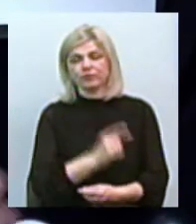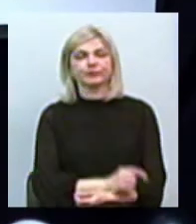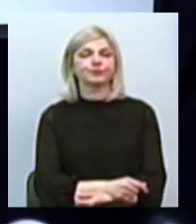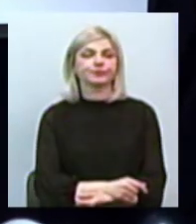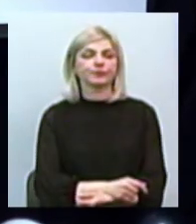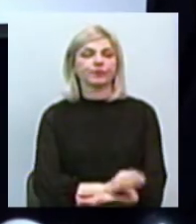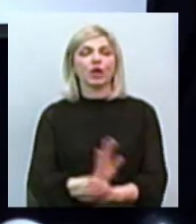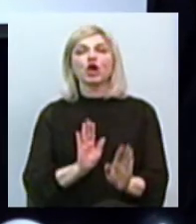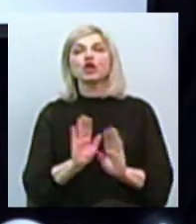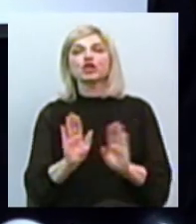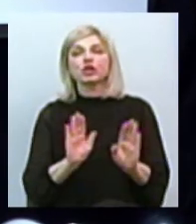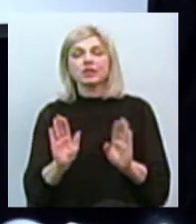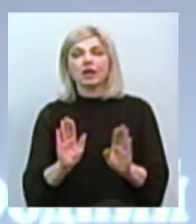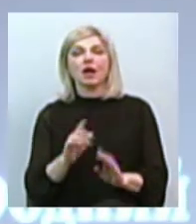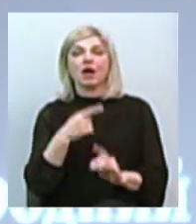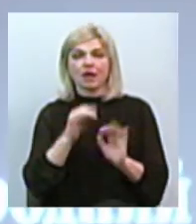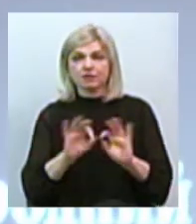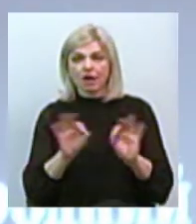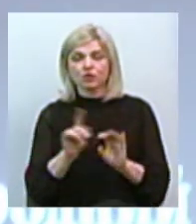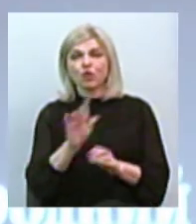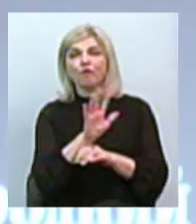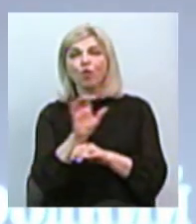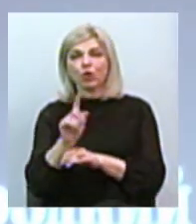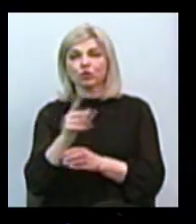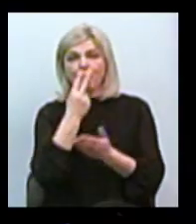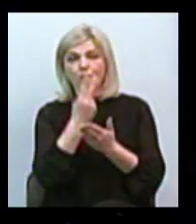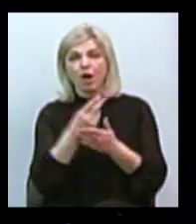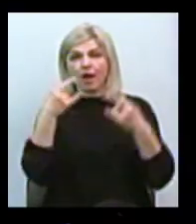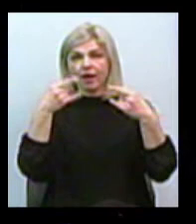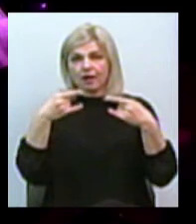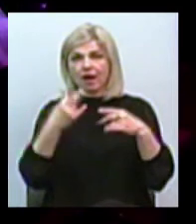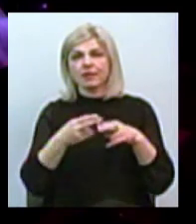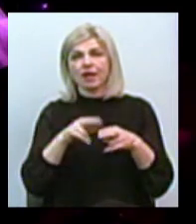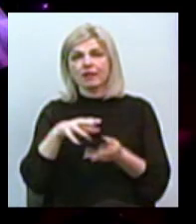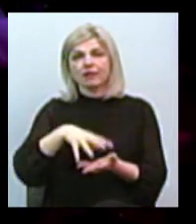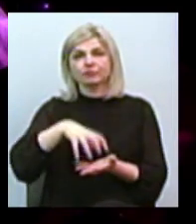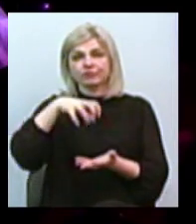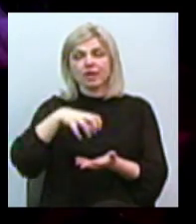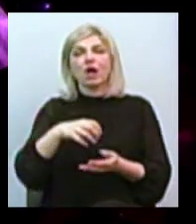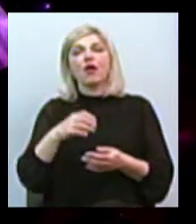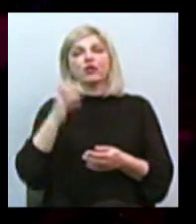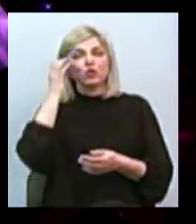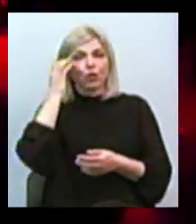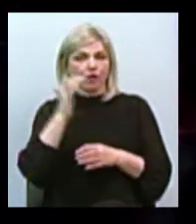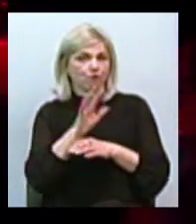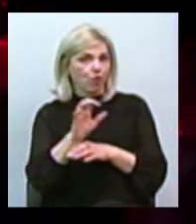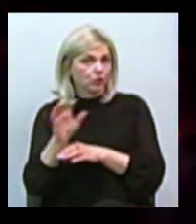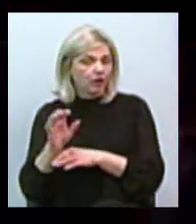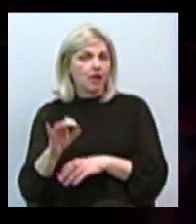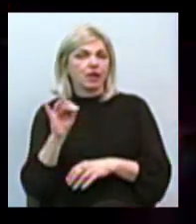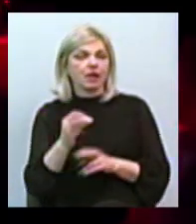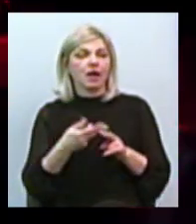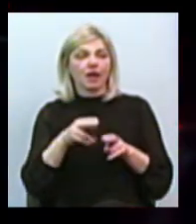Режисер постановки Олексій Павлищев говорить, фотографії, які показували на екрані – це скан-копії фотографій з книги «Чорна шкатулка». Фотографії,